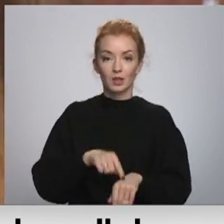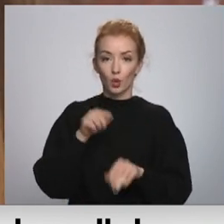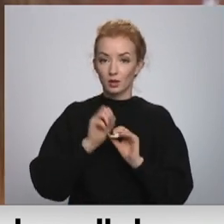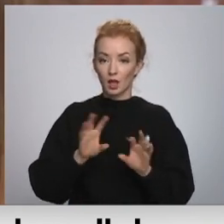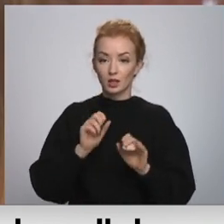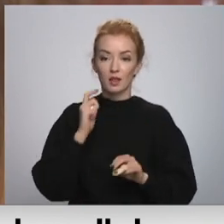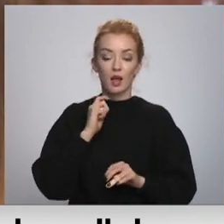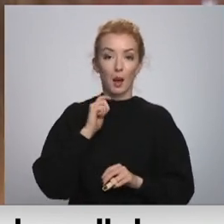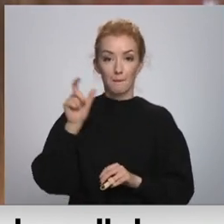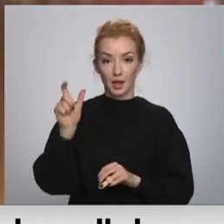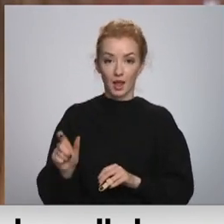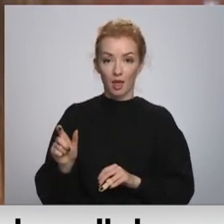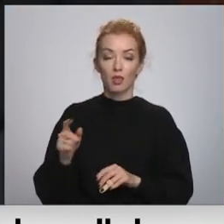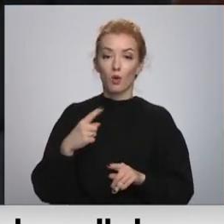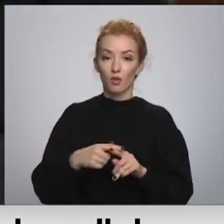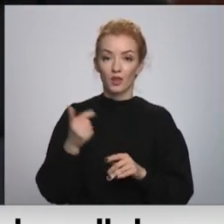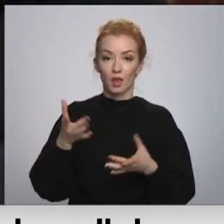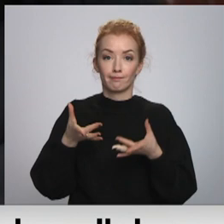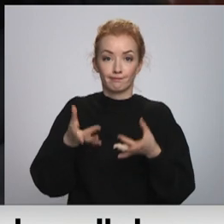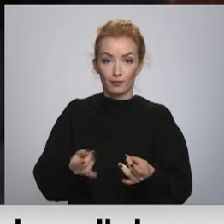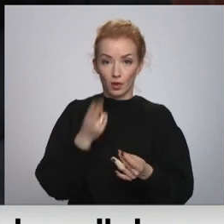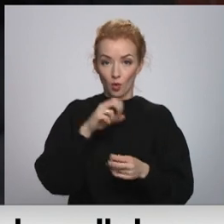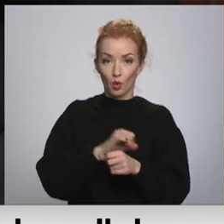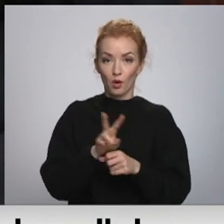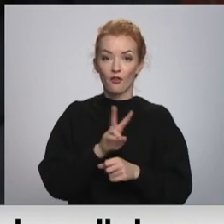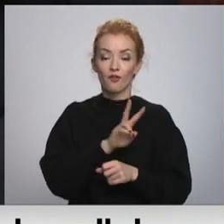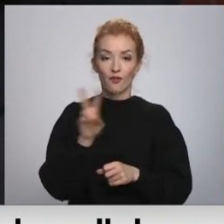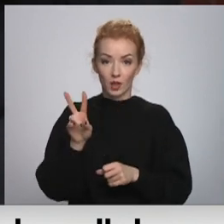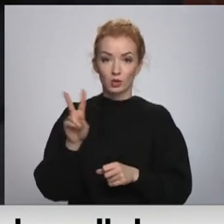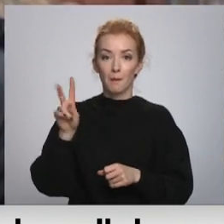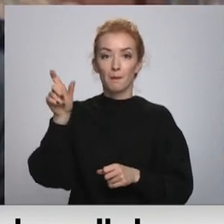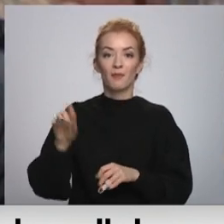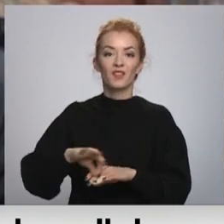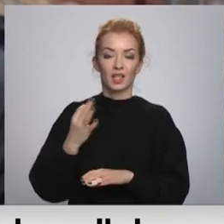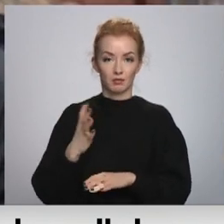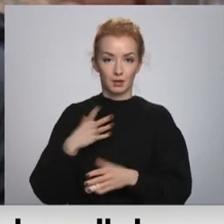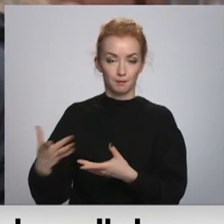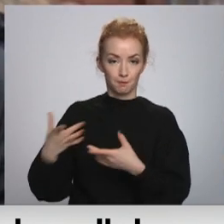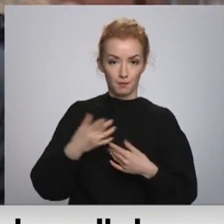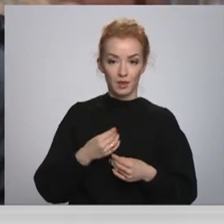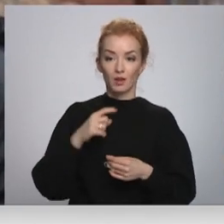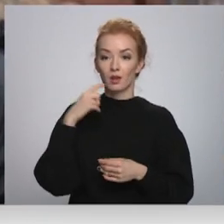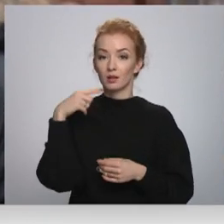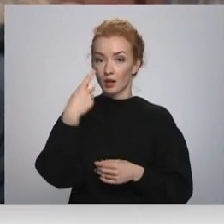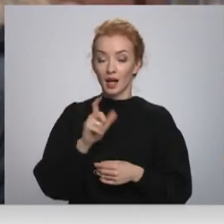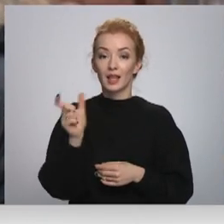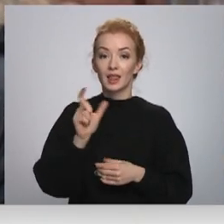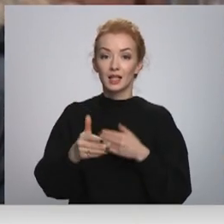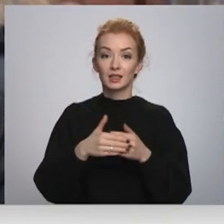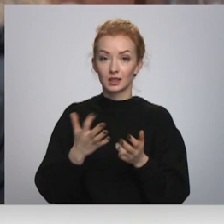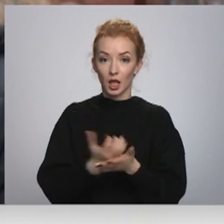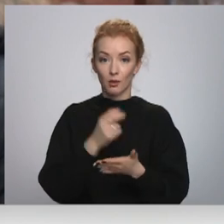Jēkapilieta Sandra, kuri inficējās no ar Covid-19 saslimušā vīra. Drīz jau varēšu saņemt pārslimošanas